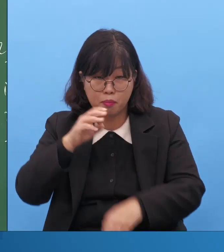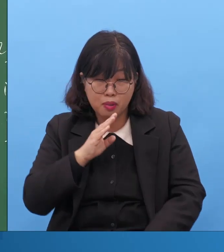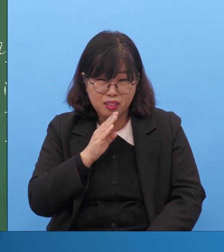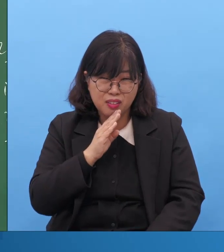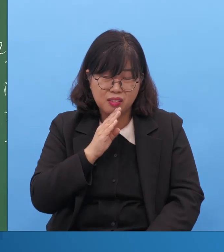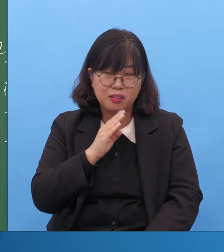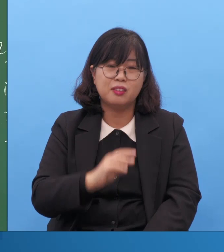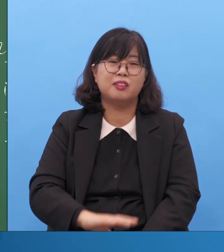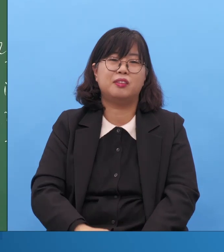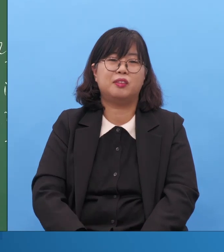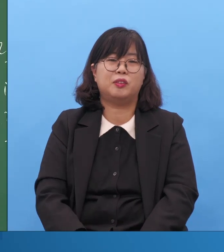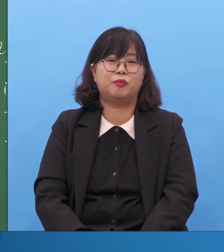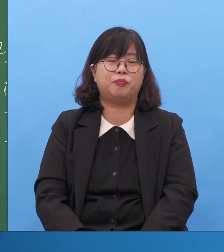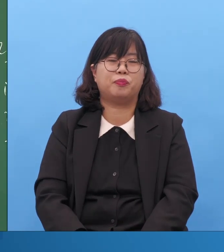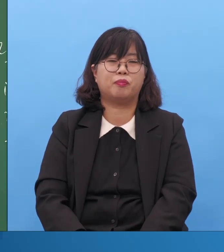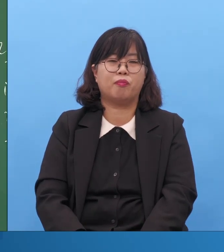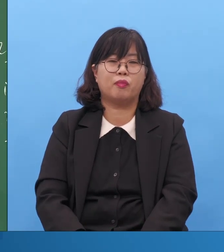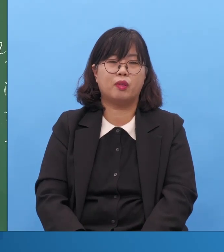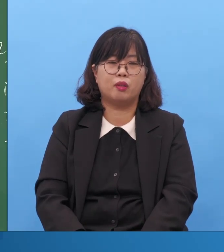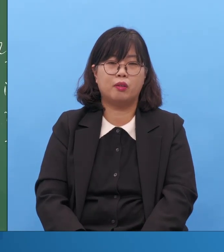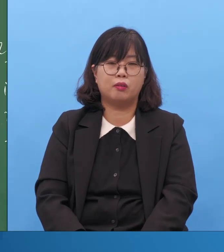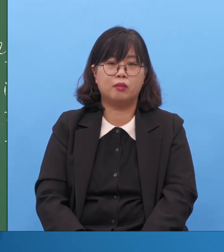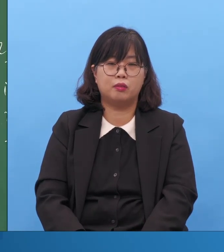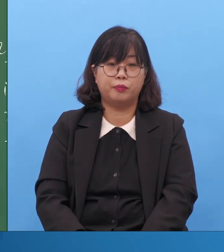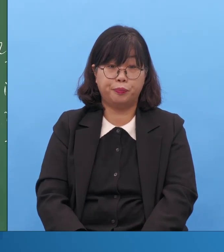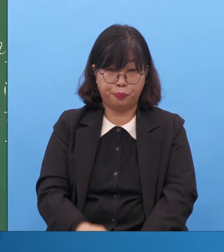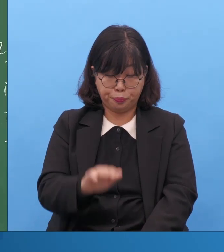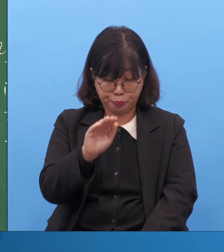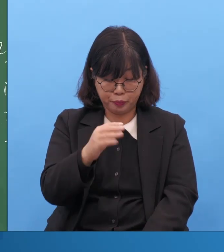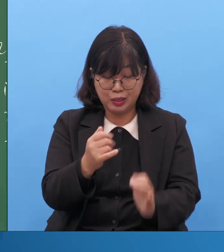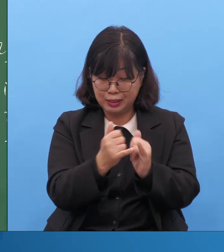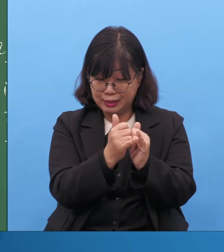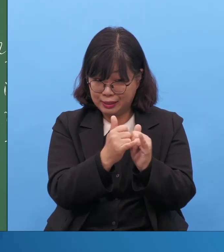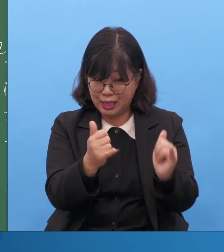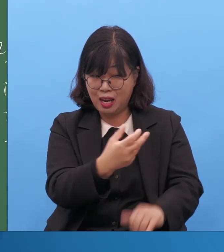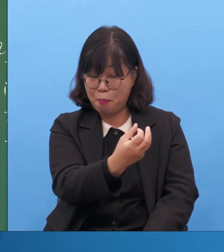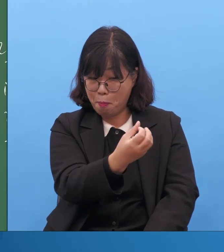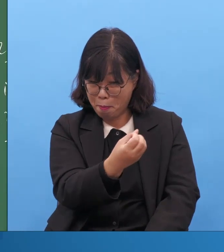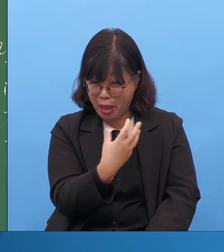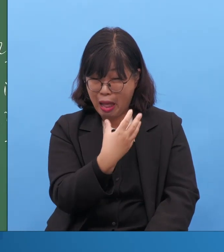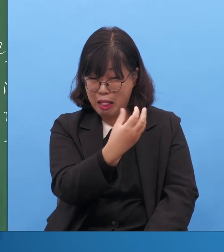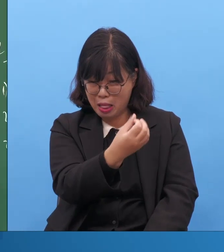자꾸 따라가면 안 돼요. 그건 수용하고 초월을 버려야 돼요. 왜냐하면